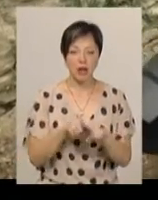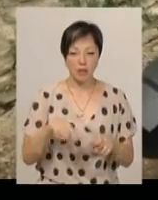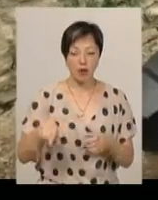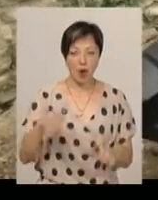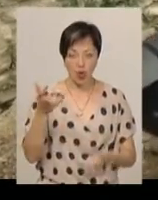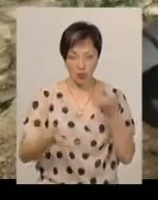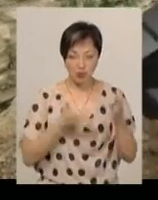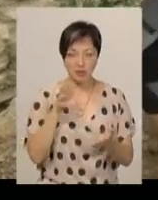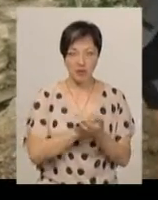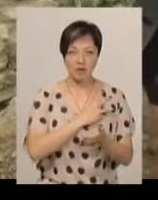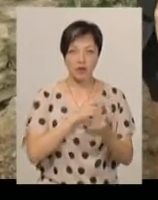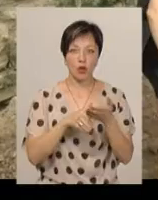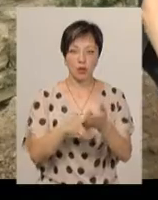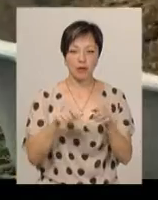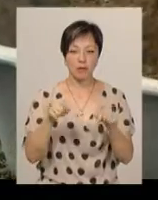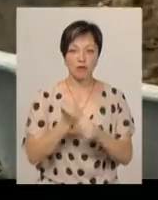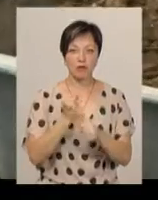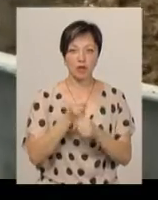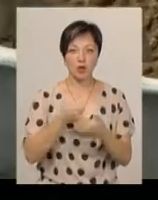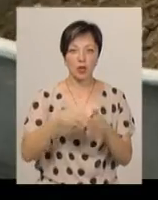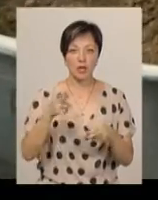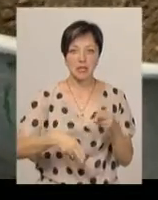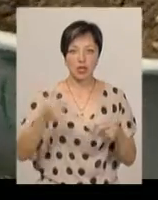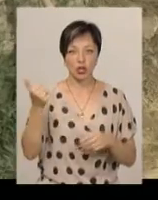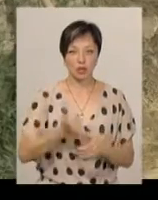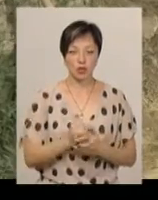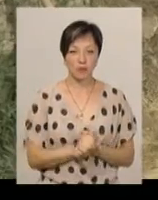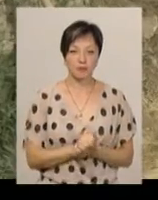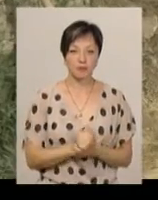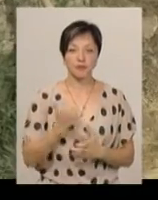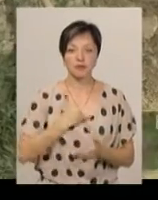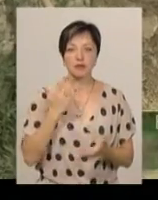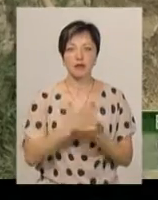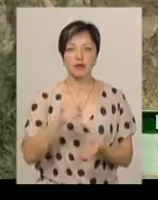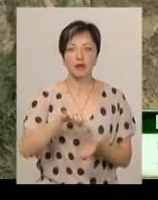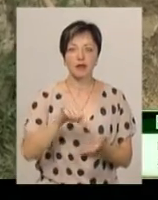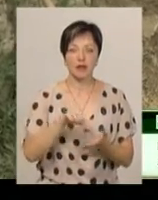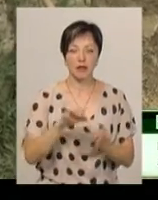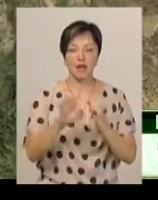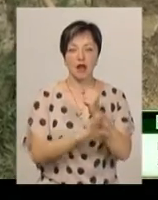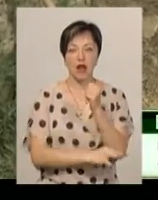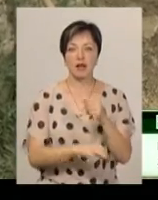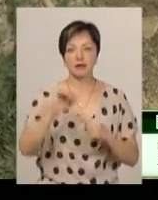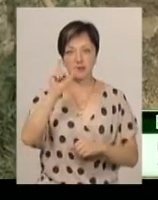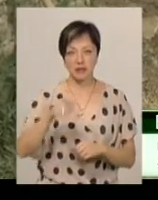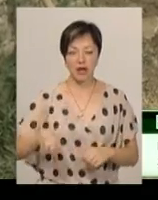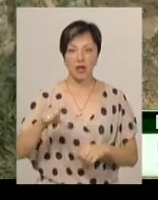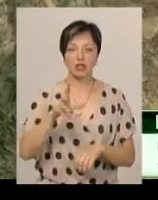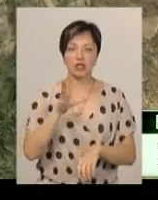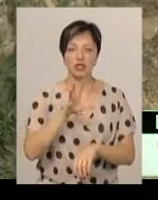і займаються ці волонтери. У Меджибожі вони працюватимуть до кінця цього тижня. В нас є представники з Фінляндії, Італії,